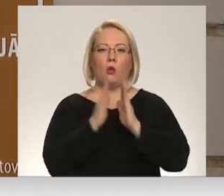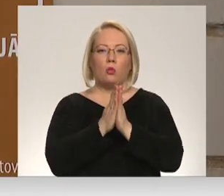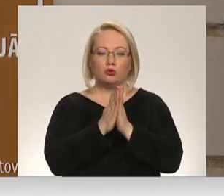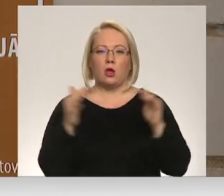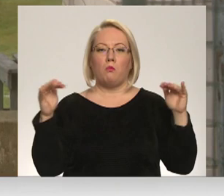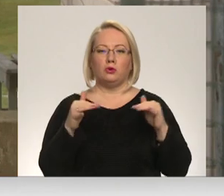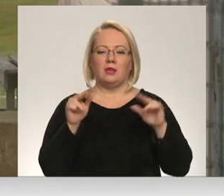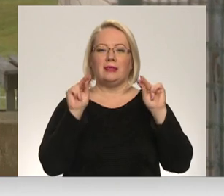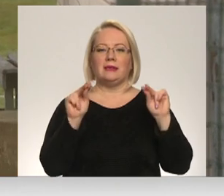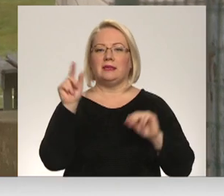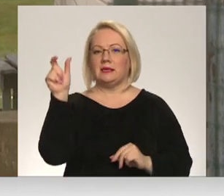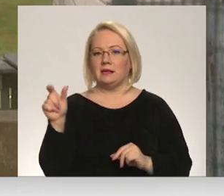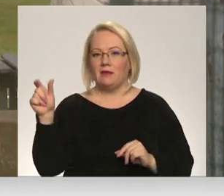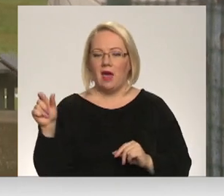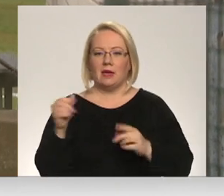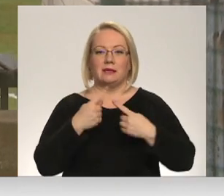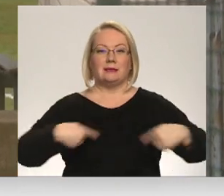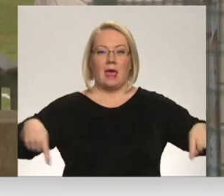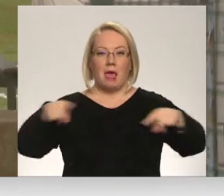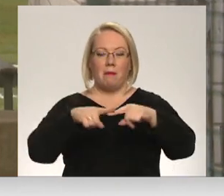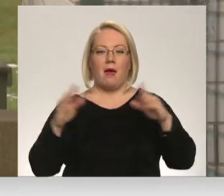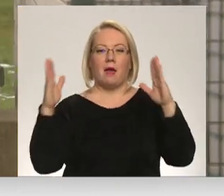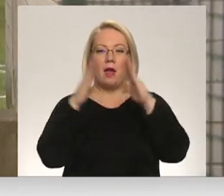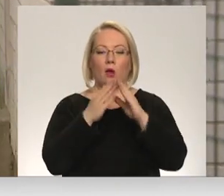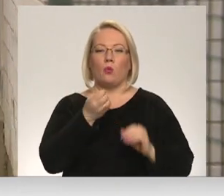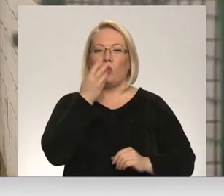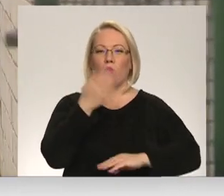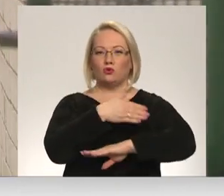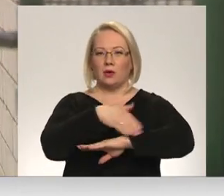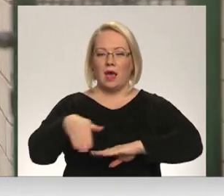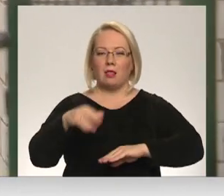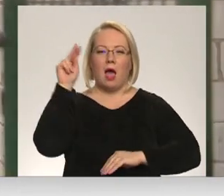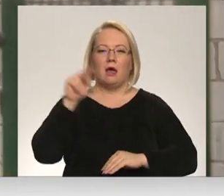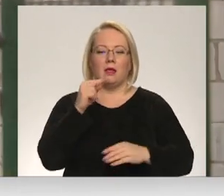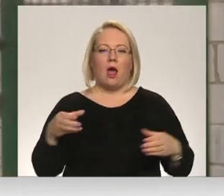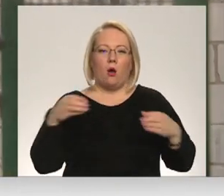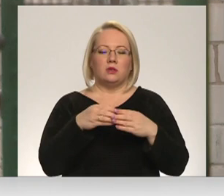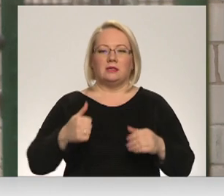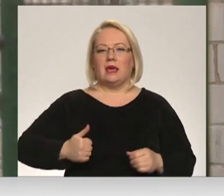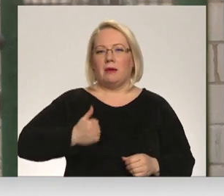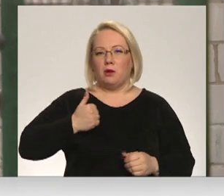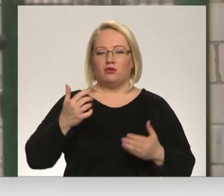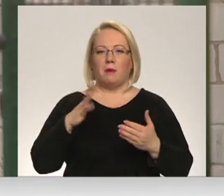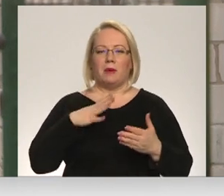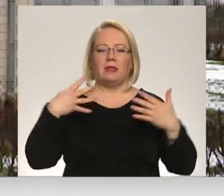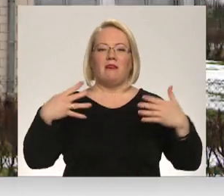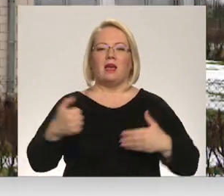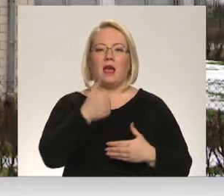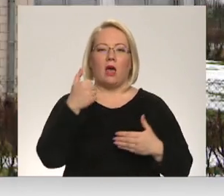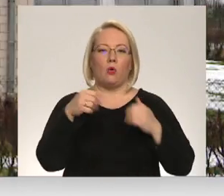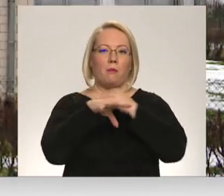pulcējas ticīgie. Zemes gabals ar ēku roži ielā draudzes īpašumā nonāca 90. gadu beigās.